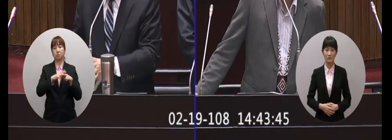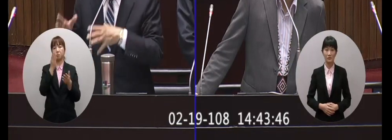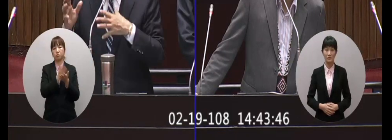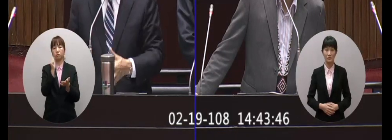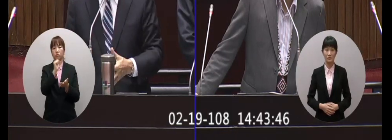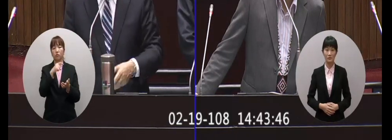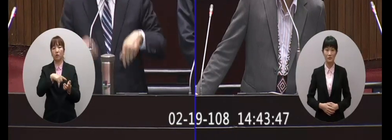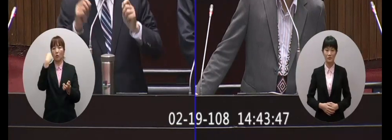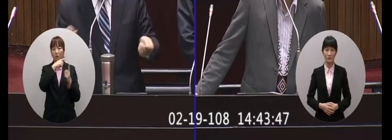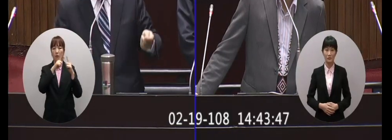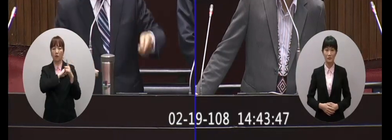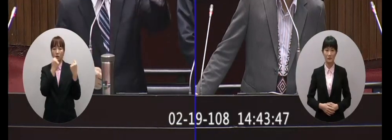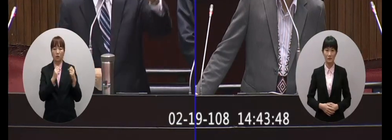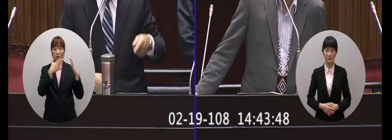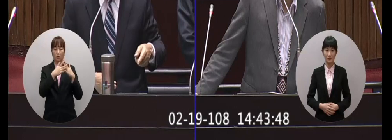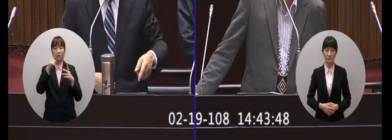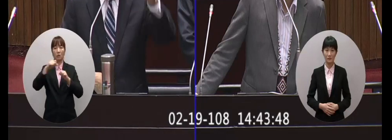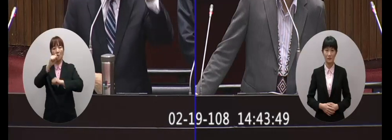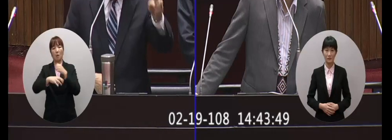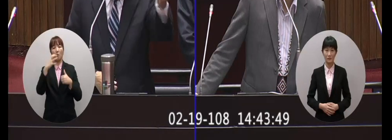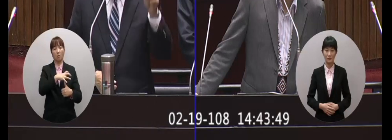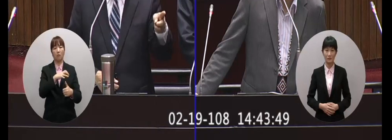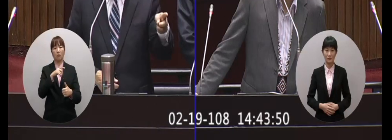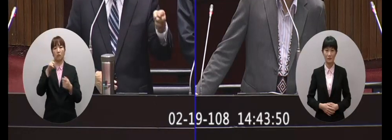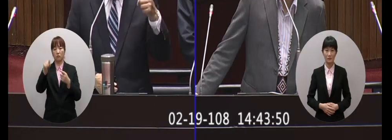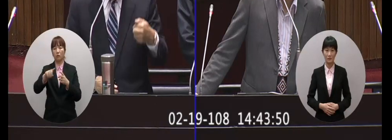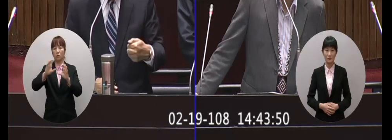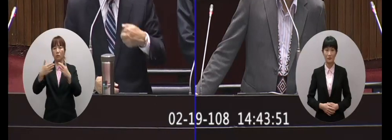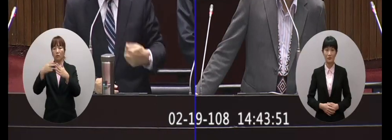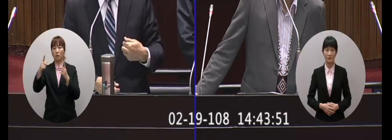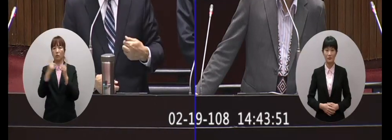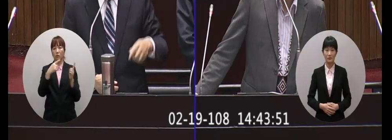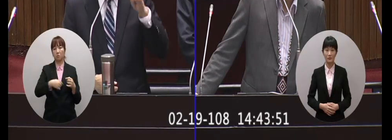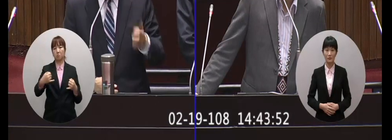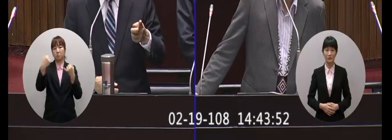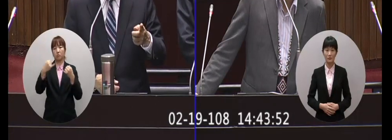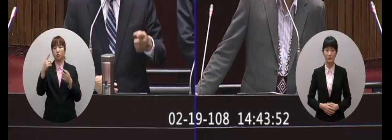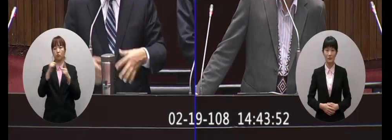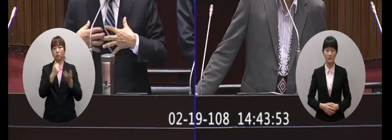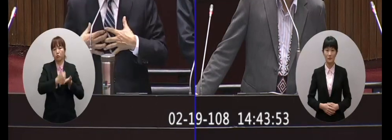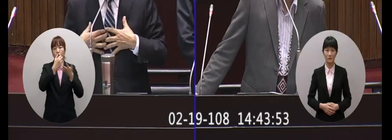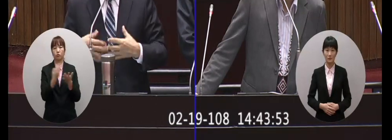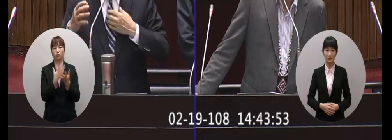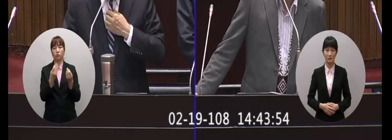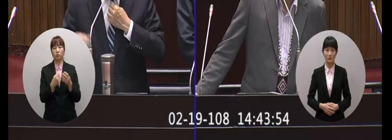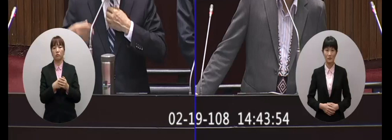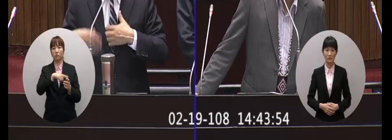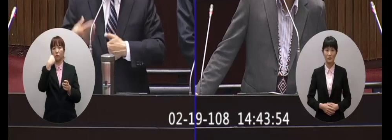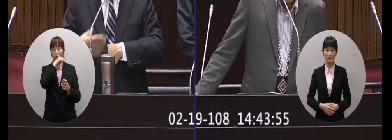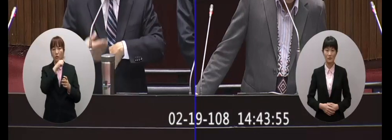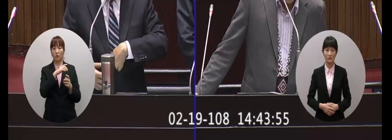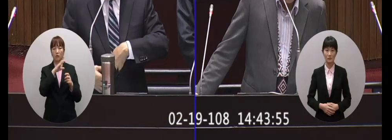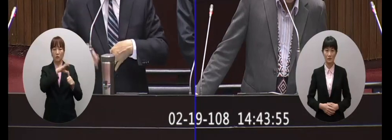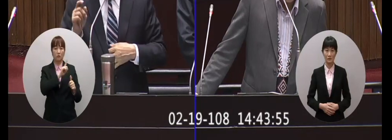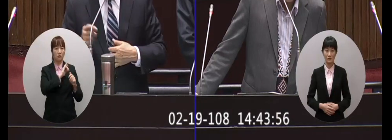台灣的人在台灣做什麼他那邊也限制他才是對台灣敵對不尊敬台灣是限